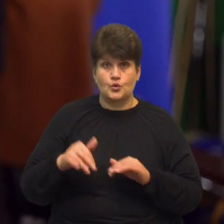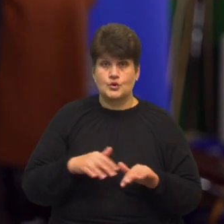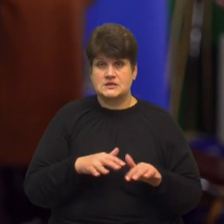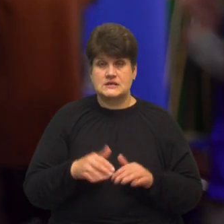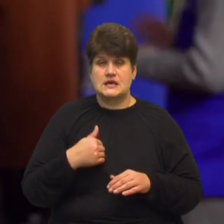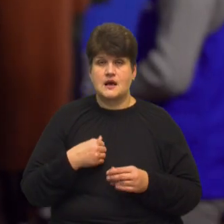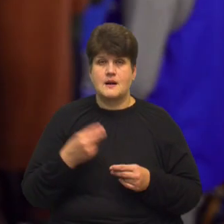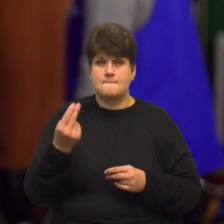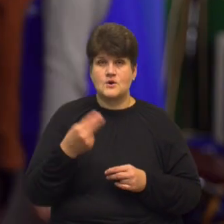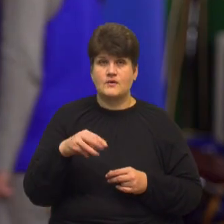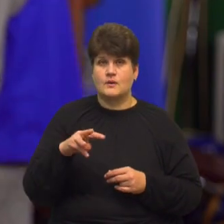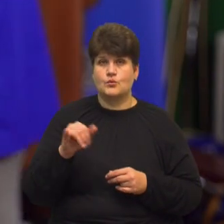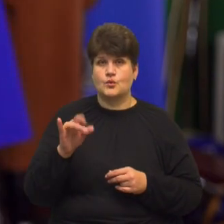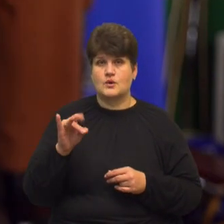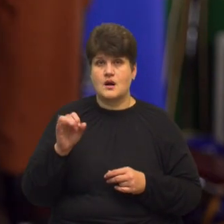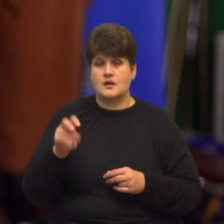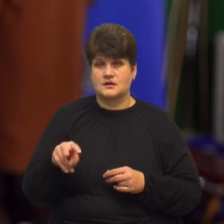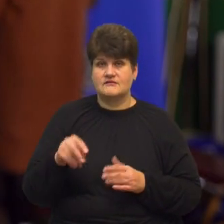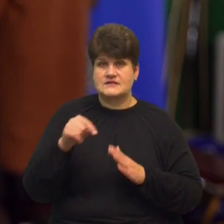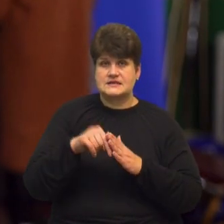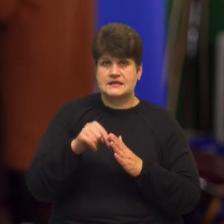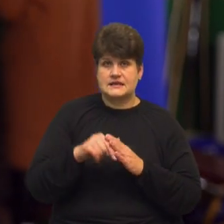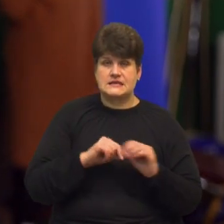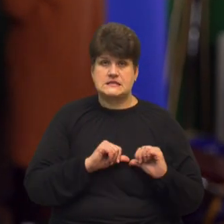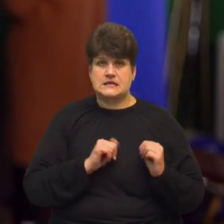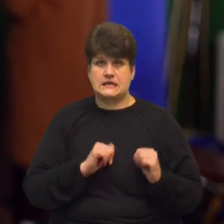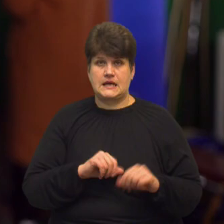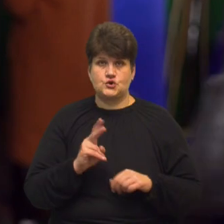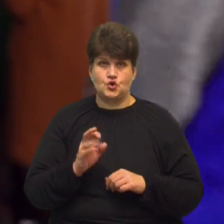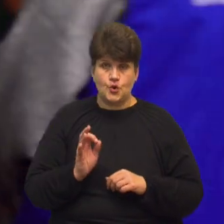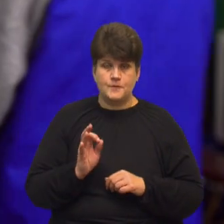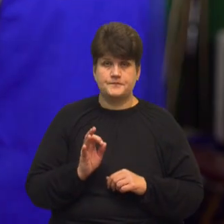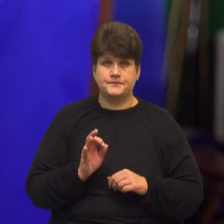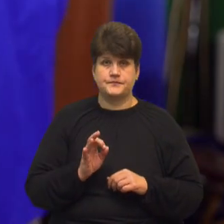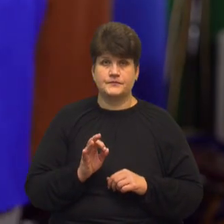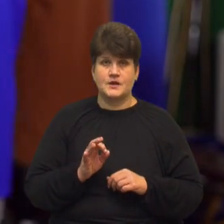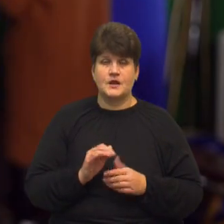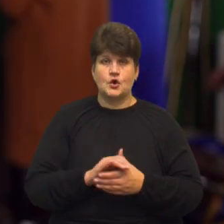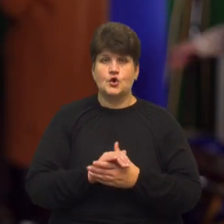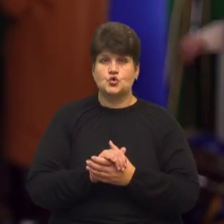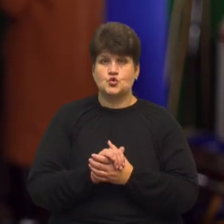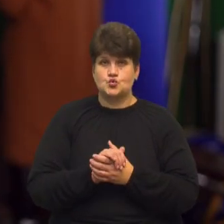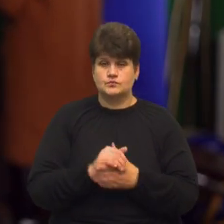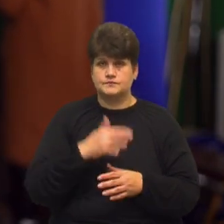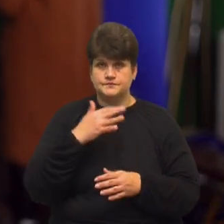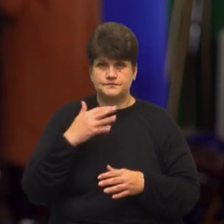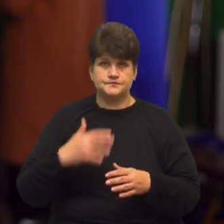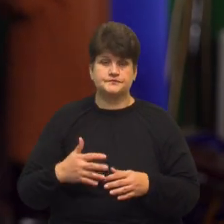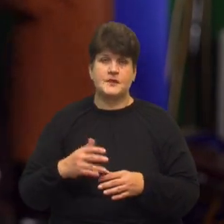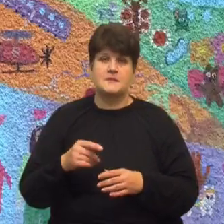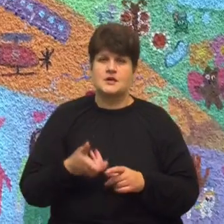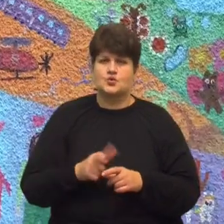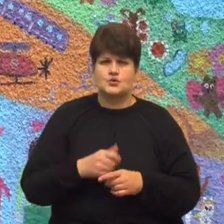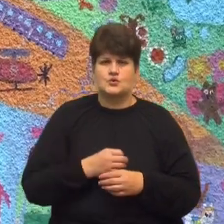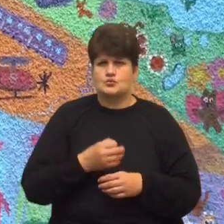малювала мурал всередині, сердечко, нескінченну дружбу. Мені дуже сподобалось малювати цей